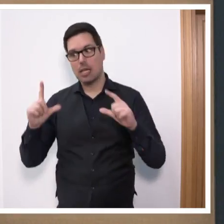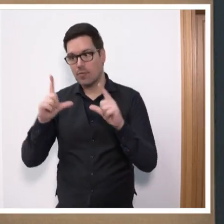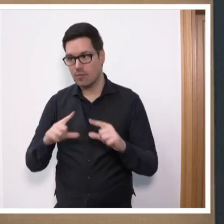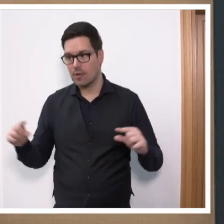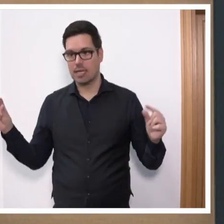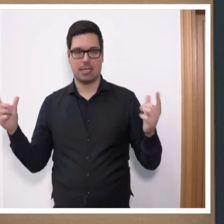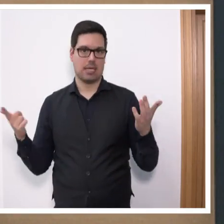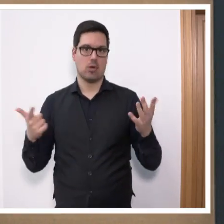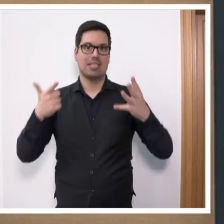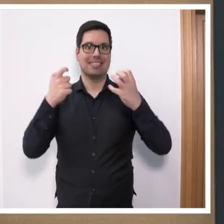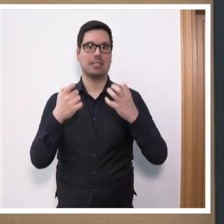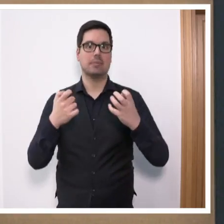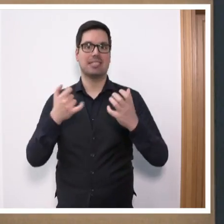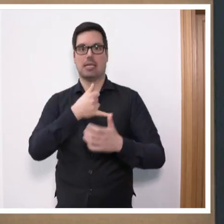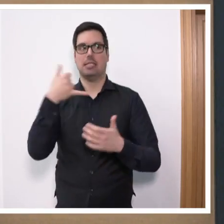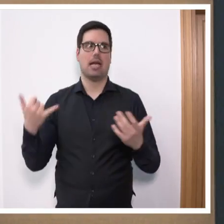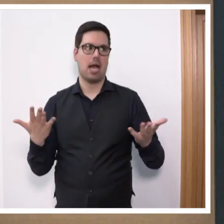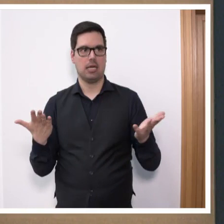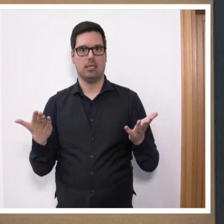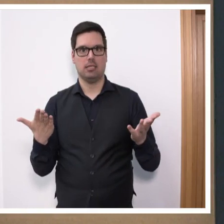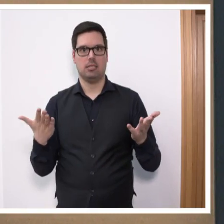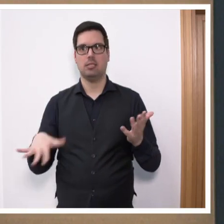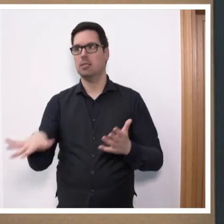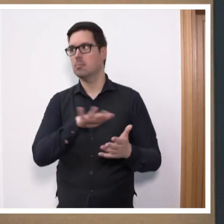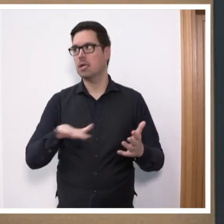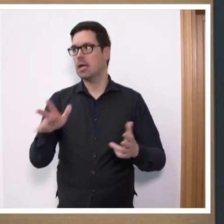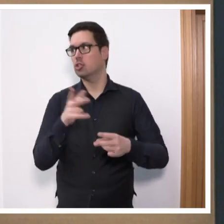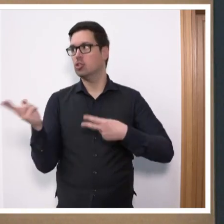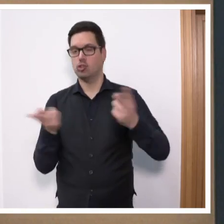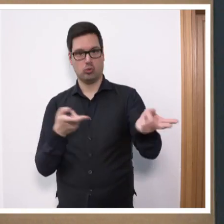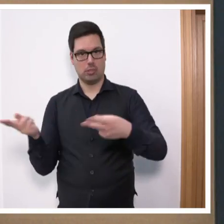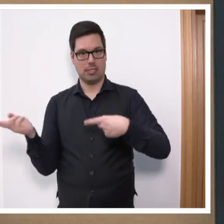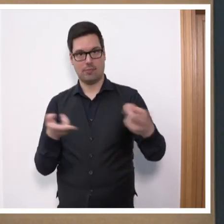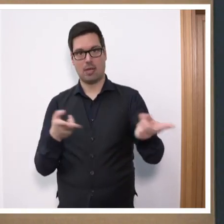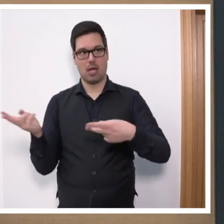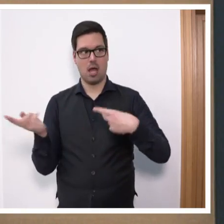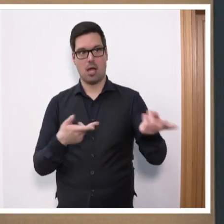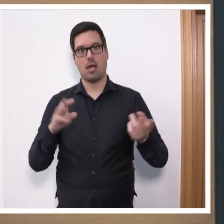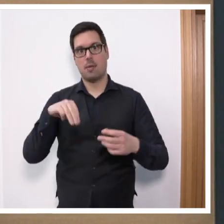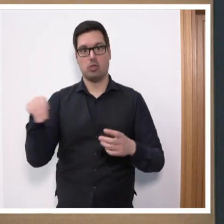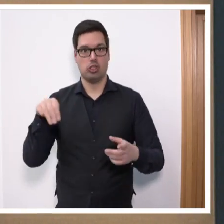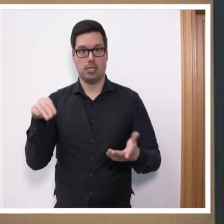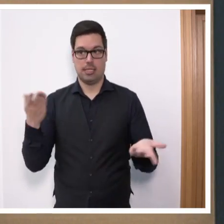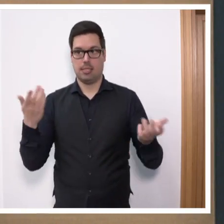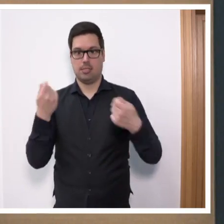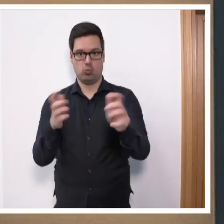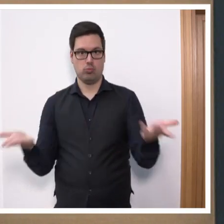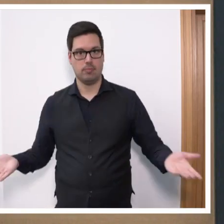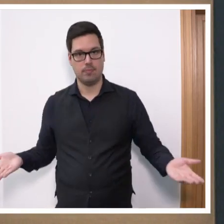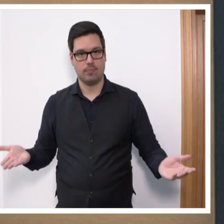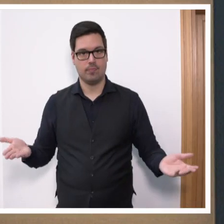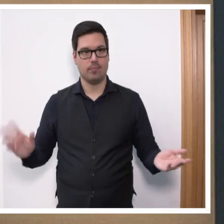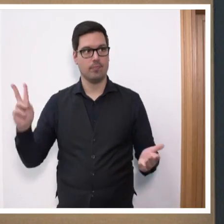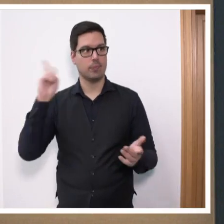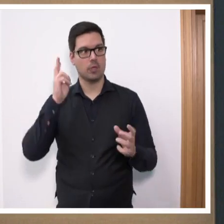das Niveau aus den 70er Jahren. Wir erleben es im Bereich der Zulieferer. Wir haben bei Michelin gesehen, zu was es führt. Wir hören die